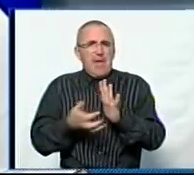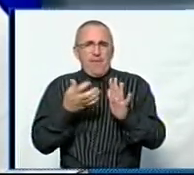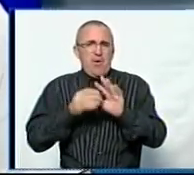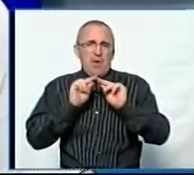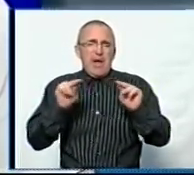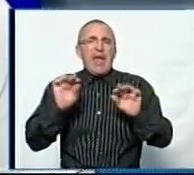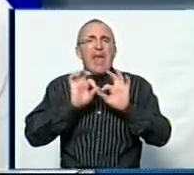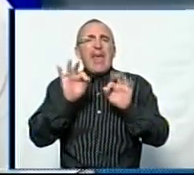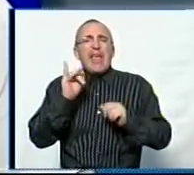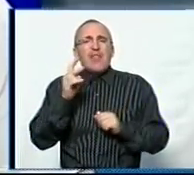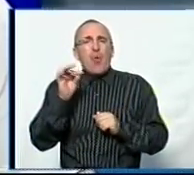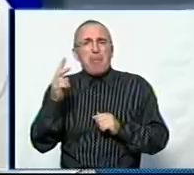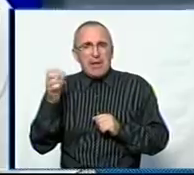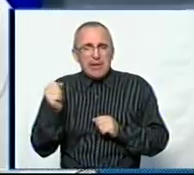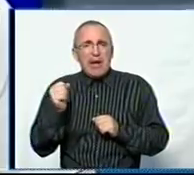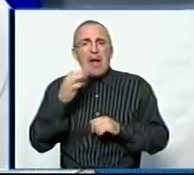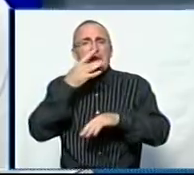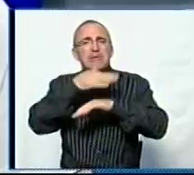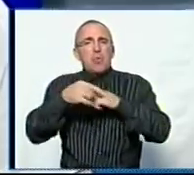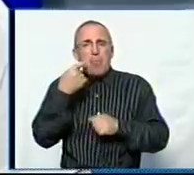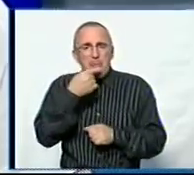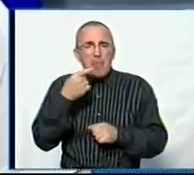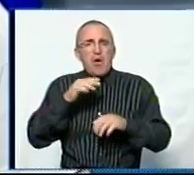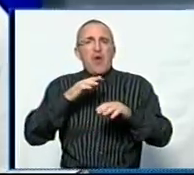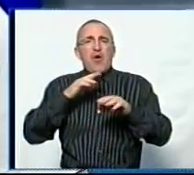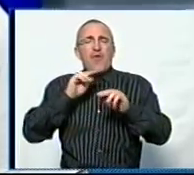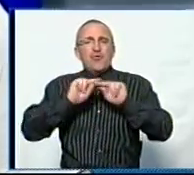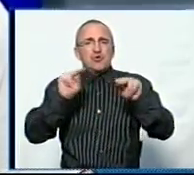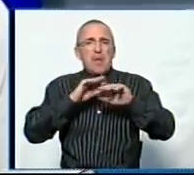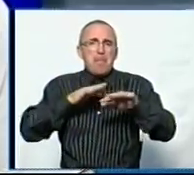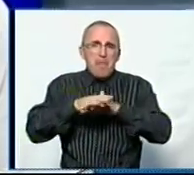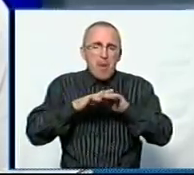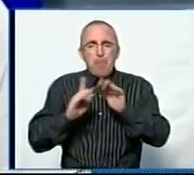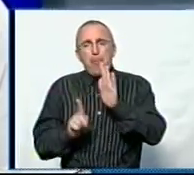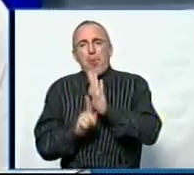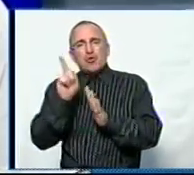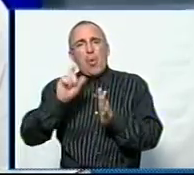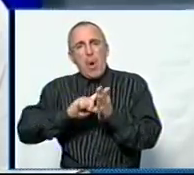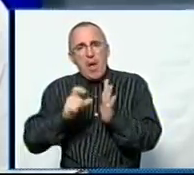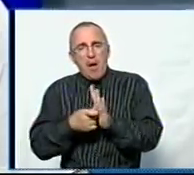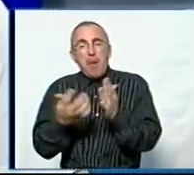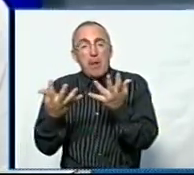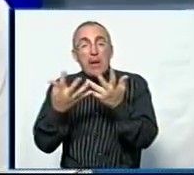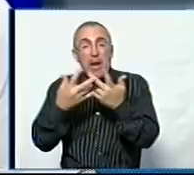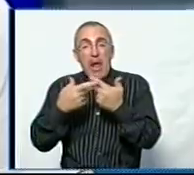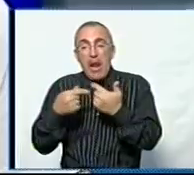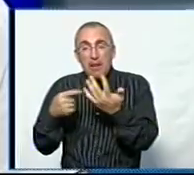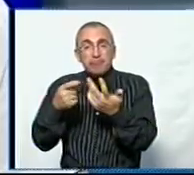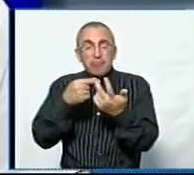інформатики, іноземної мови, вчителів математики, початкових класів. І цей перелік, він з кожним роком